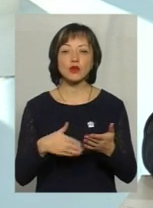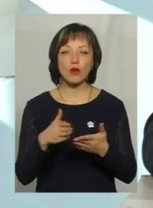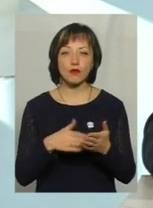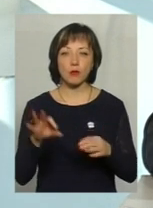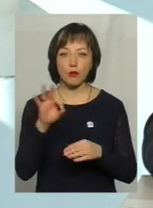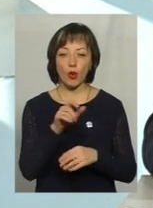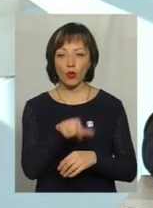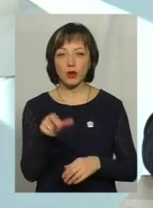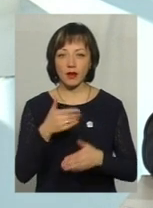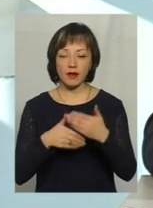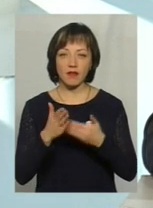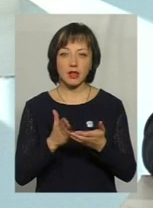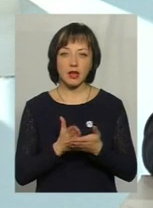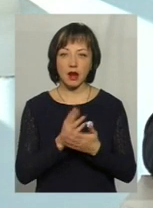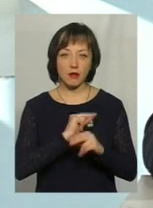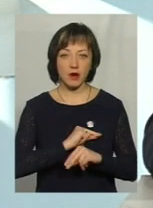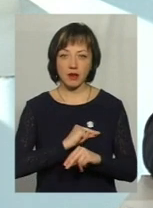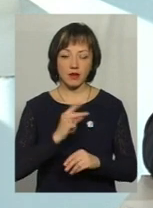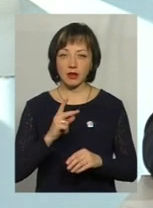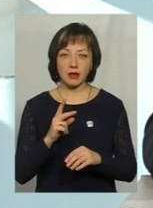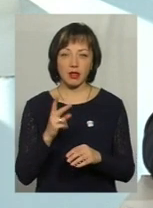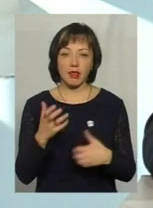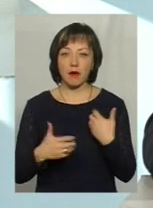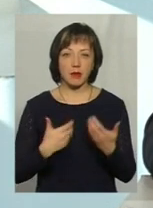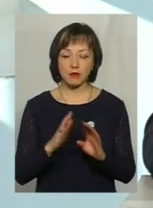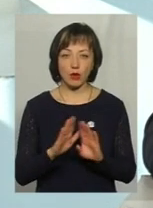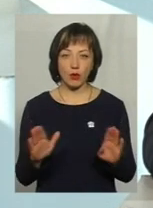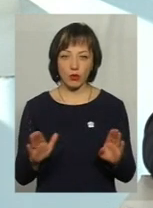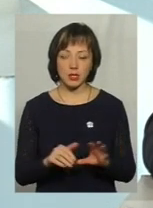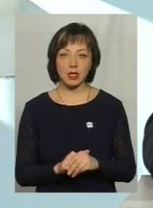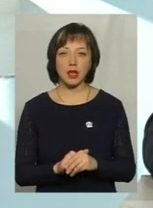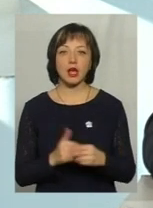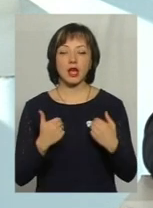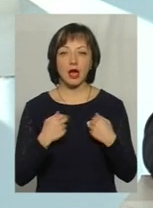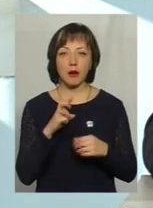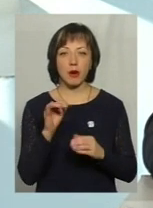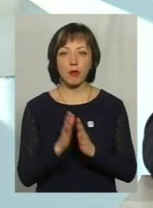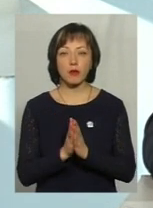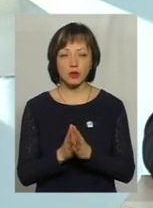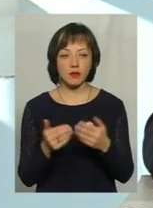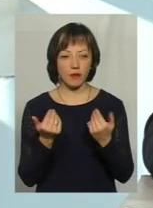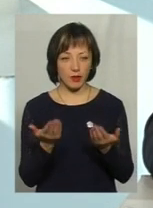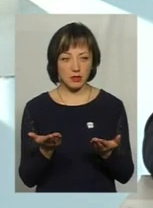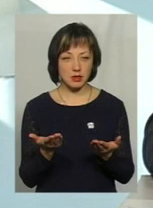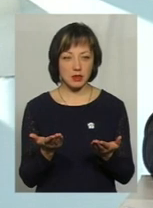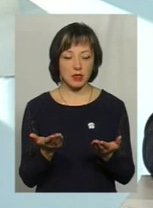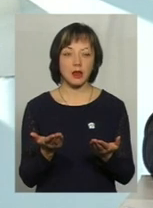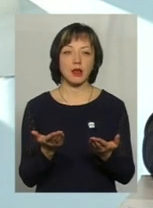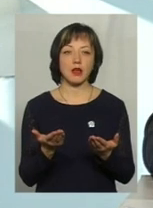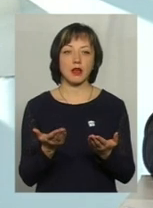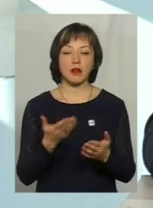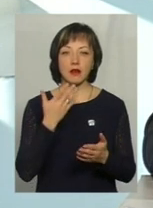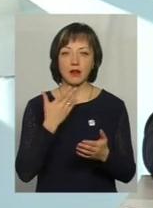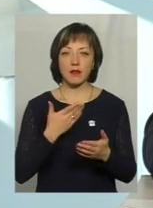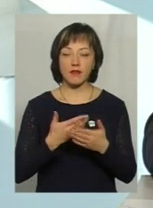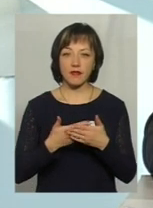таких людей, ветеранів праці, інвалідів не подспокоїться. Я не попросив у вас, як від своєї